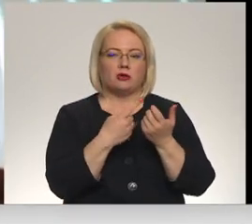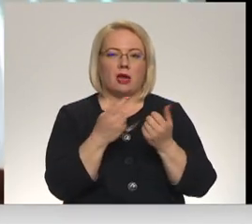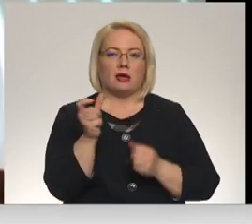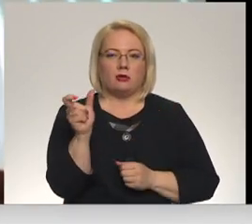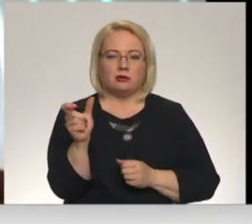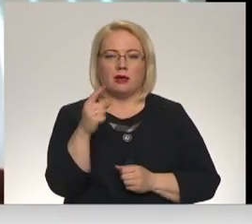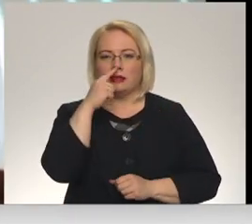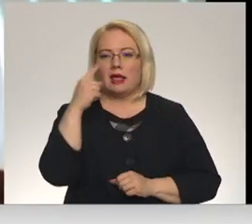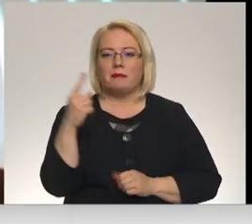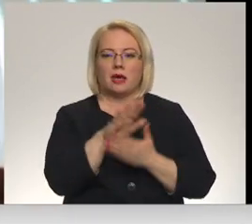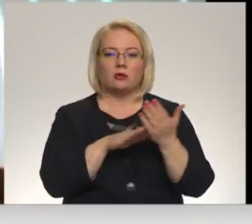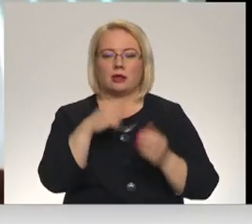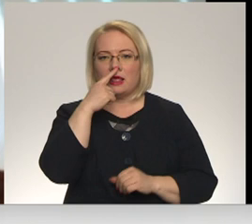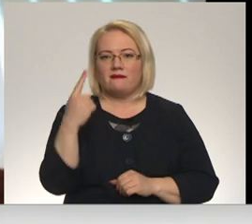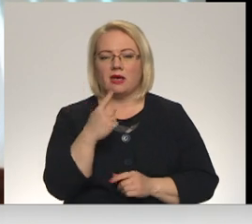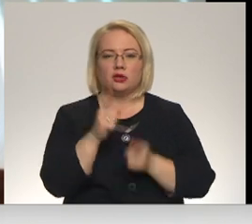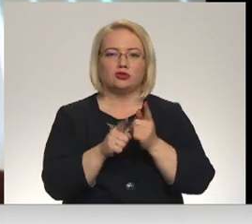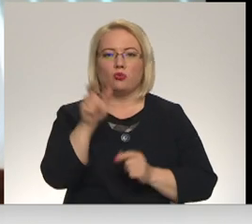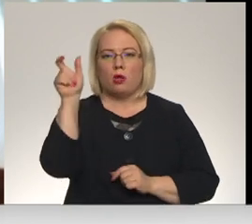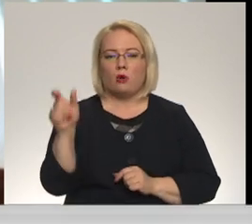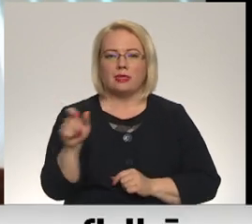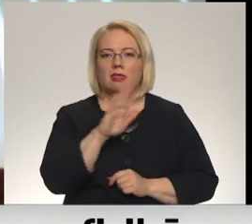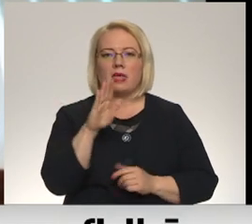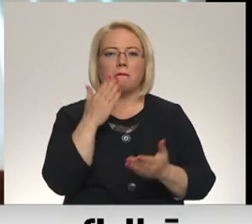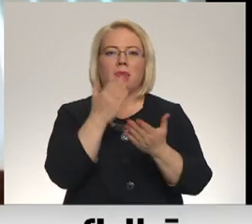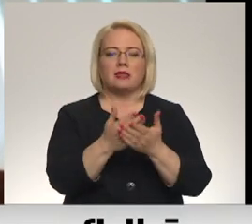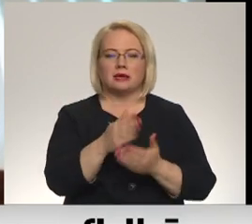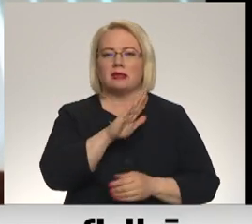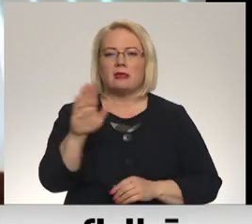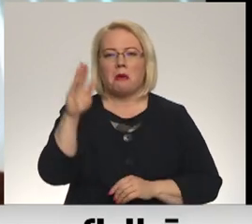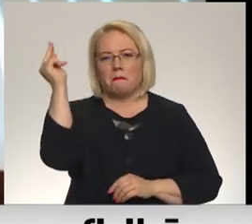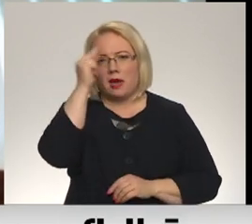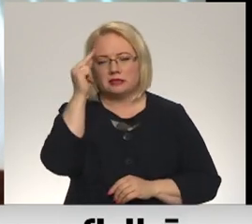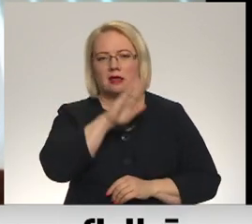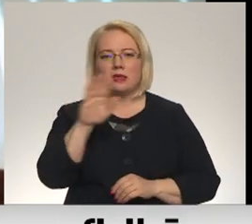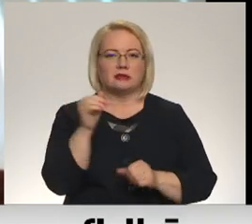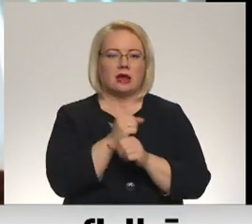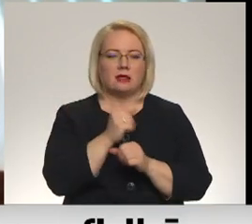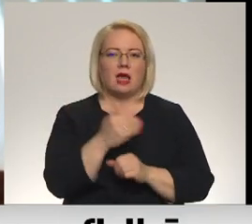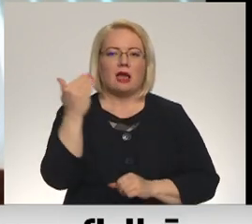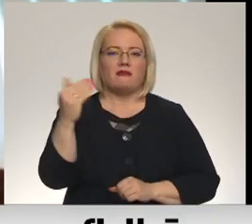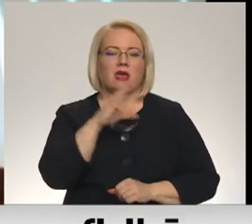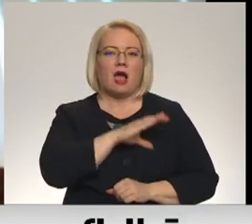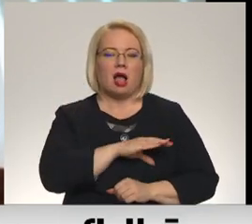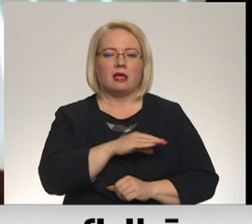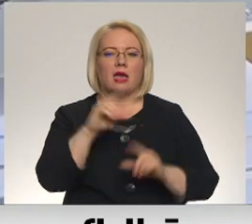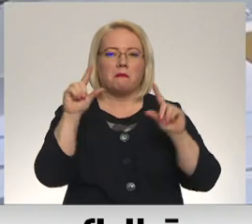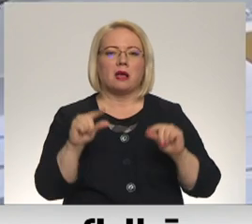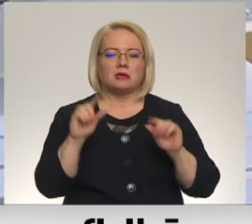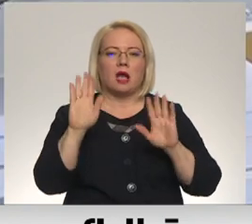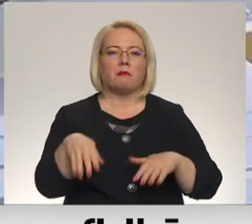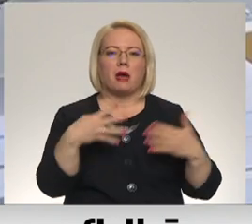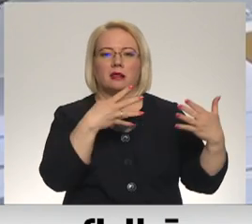piedodiet neviens skolotājs nepieteiksies, ne studēt, nestrādāt, ja viņš ieraudzīs, ka viņa auga ir zem 900 eiro.